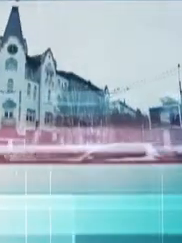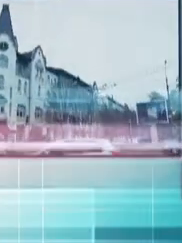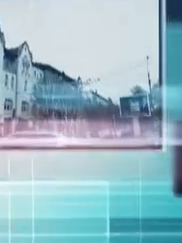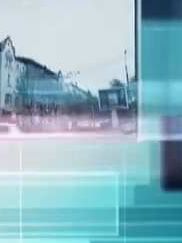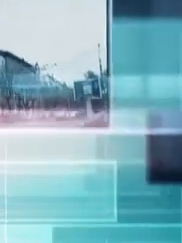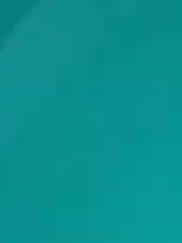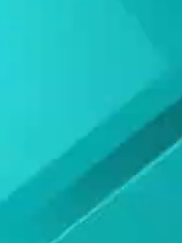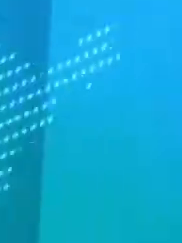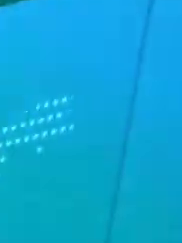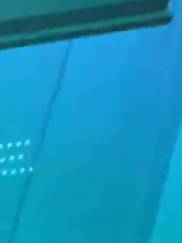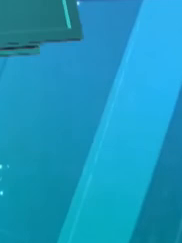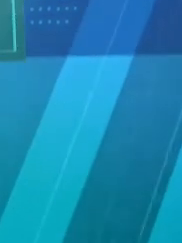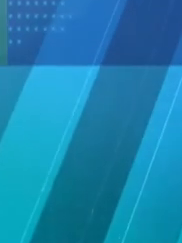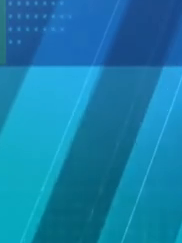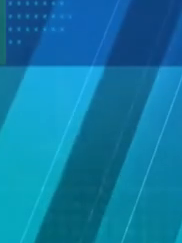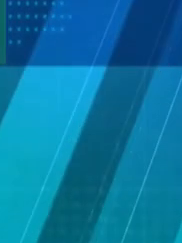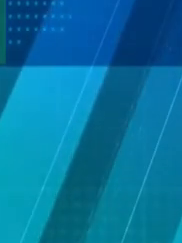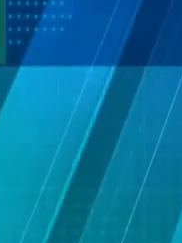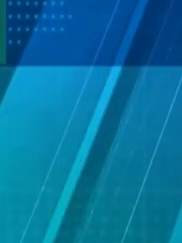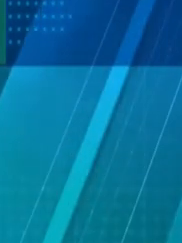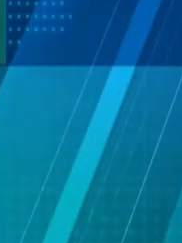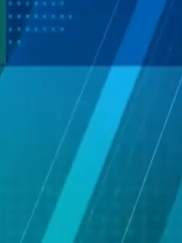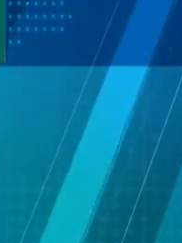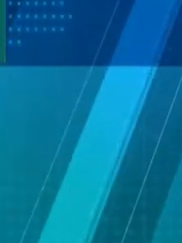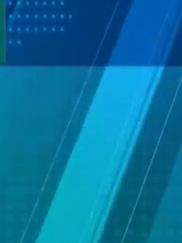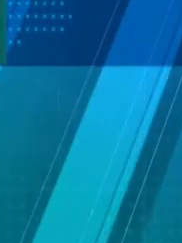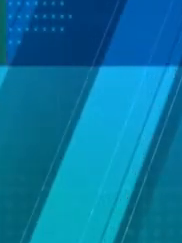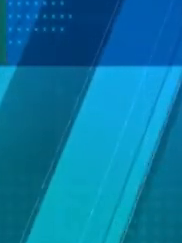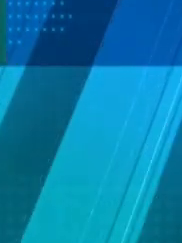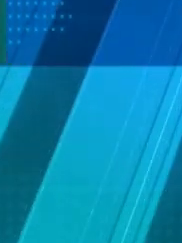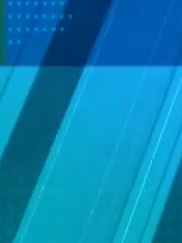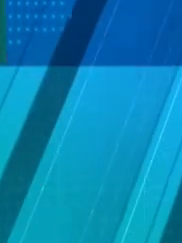перегляд!